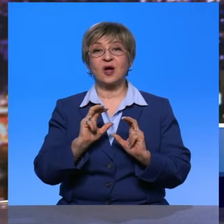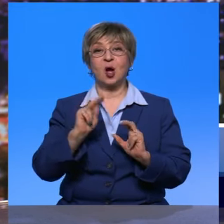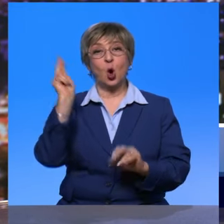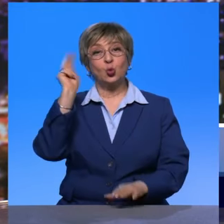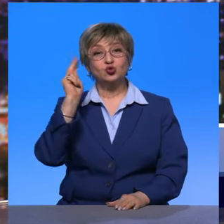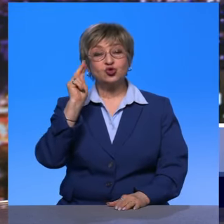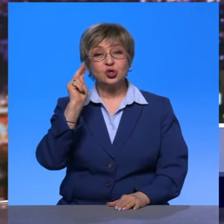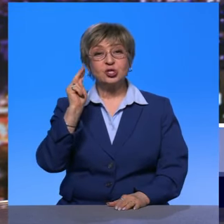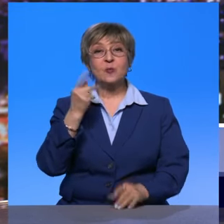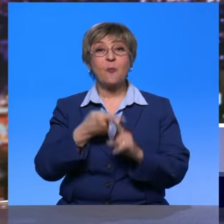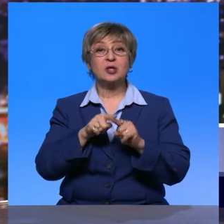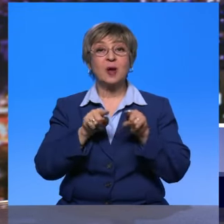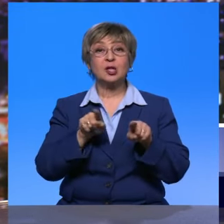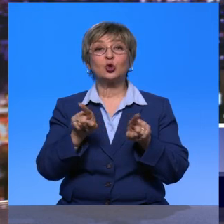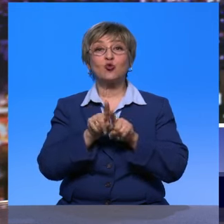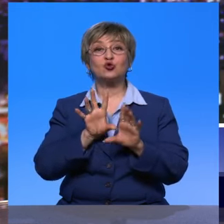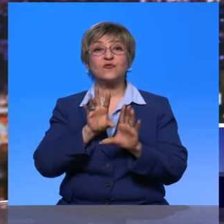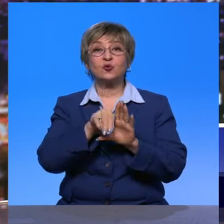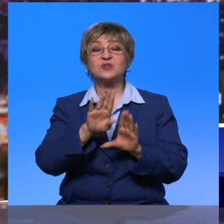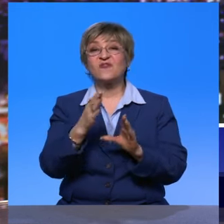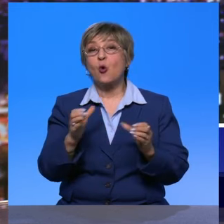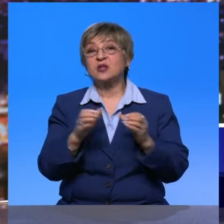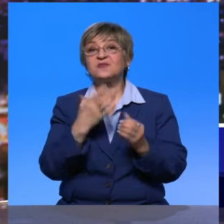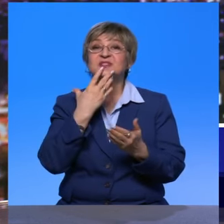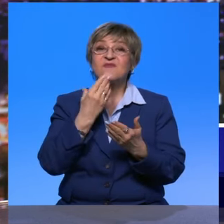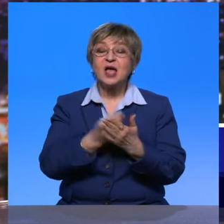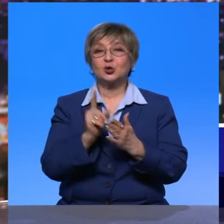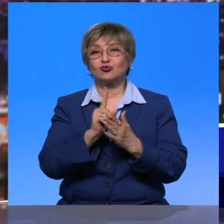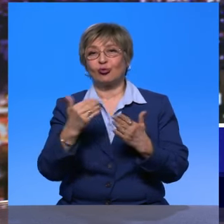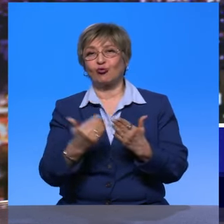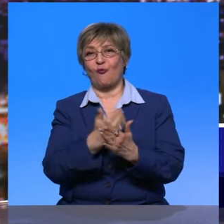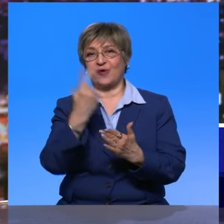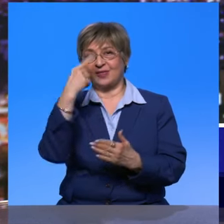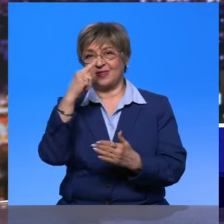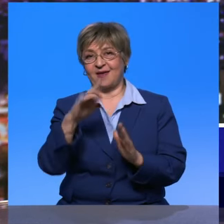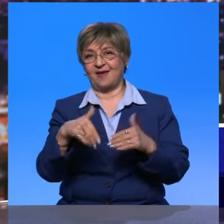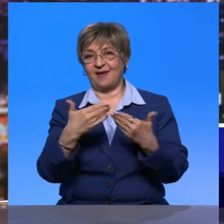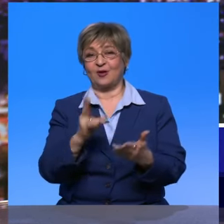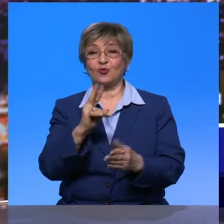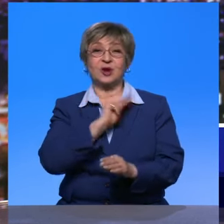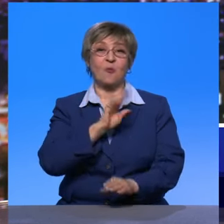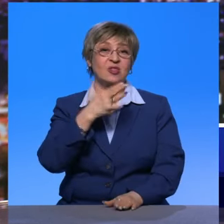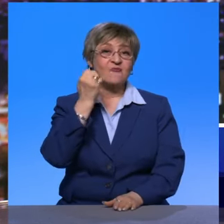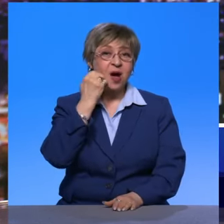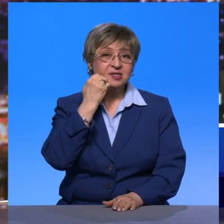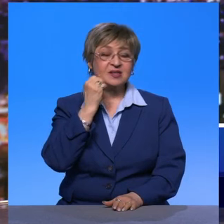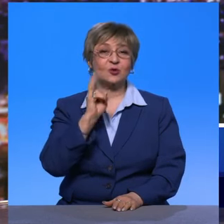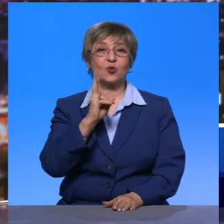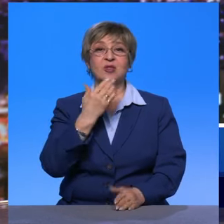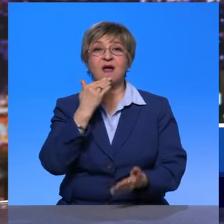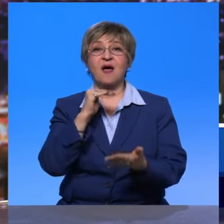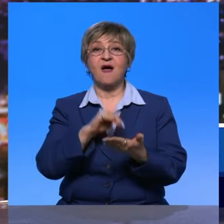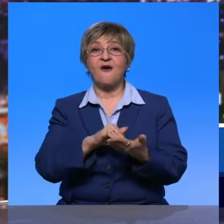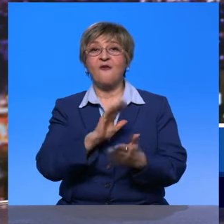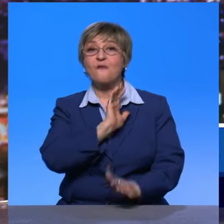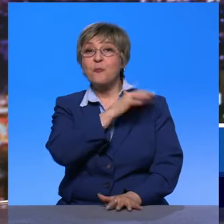И поэтому они тоже вносят в коллектив какие-то свои интересные изменения. Кто-то поработал в Москве, кто-то поработал в Питере, кто-то